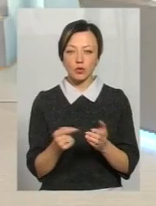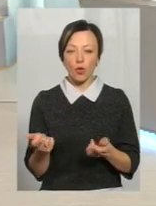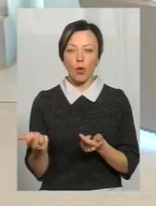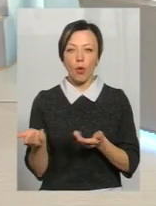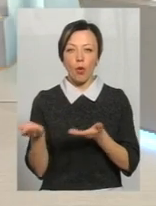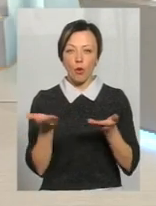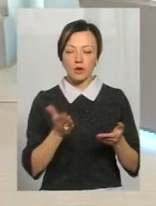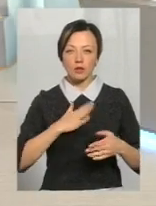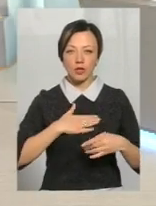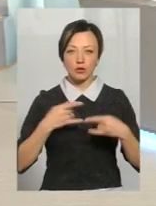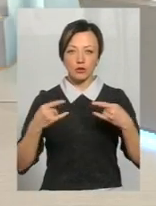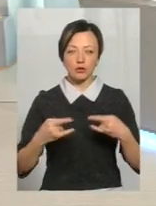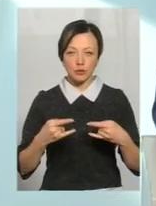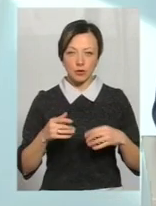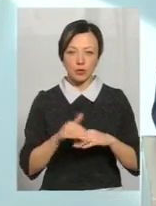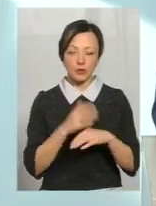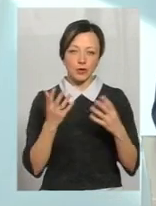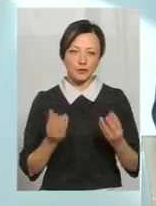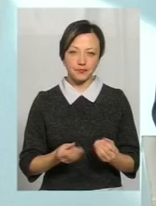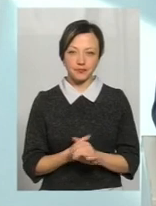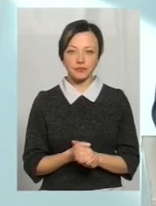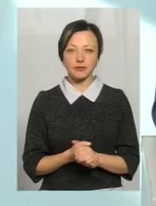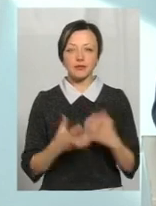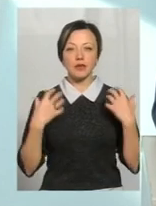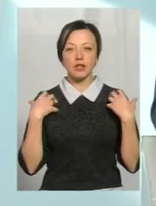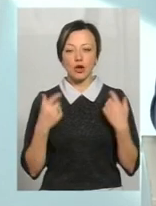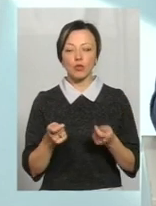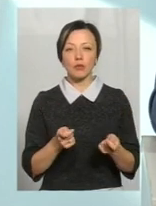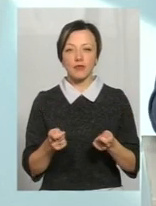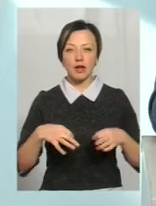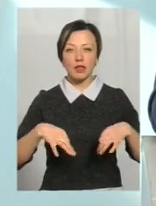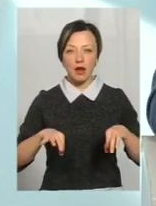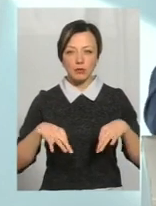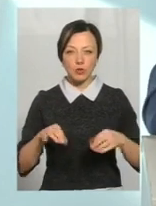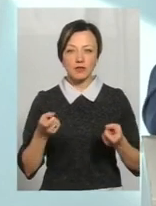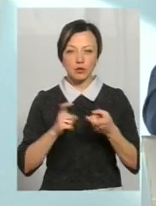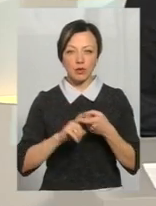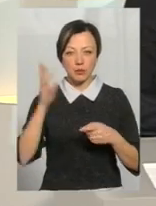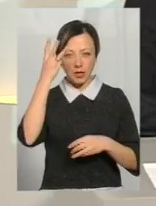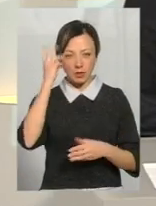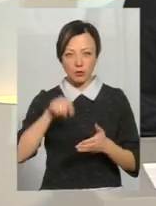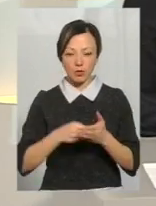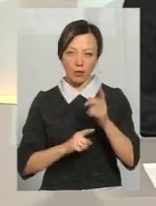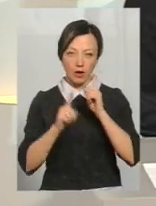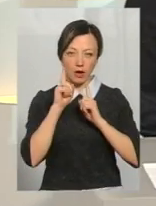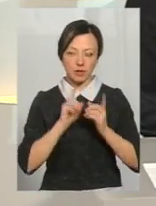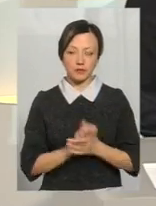студії Сергієм Шепарєвим. Доброго дня! Доброго дня! Пан Сергій – начальник управління транспорту та зв'язку Хмельницької міської ради.